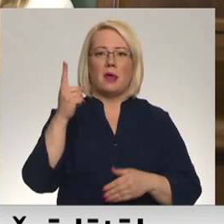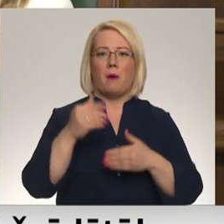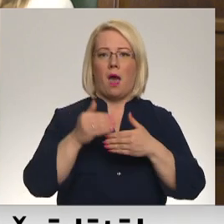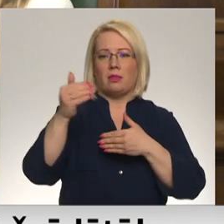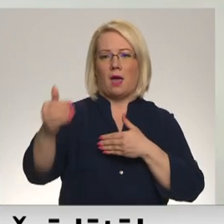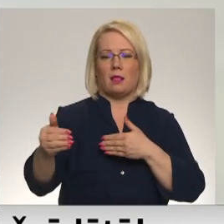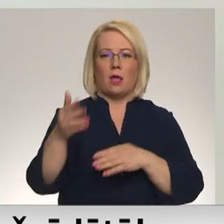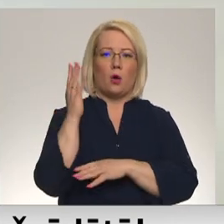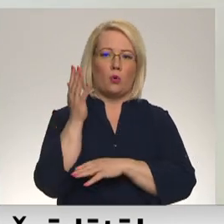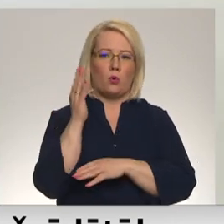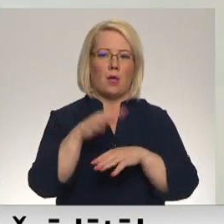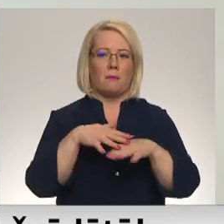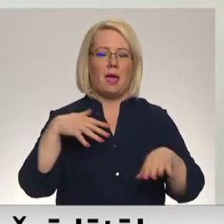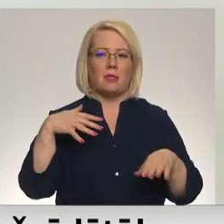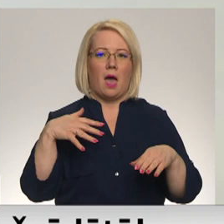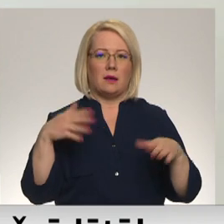plēnā ar sēdē.